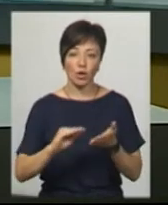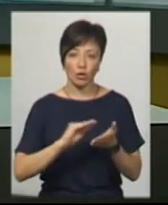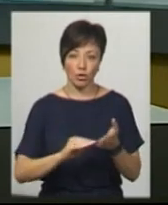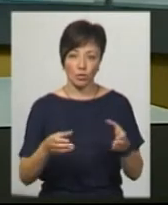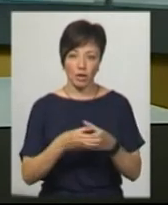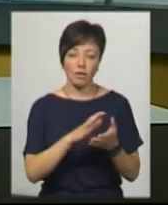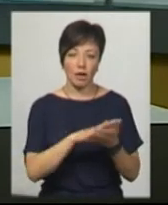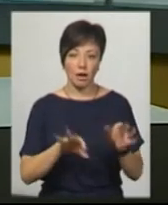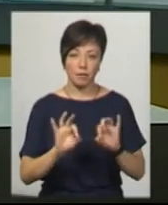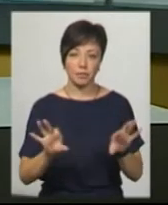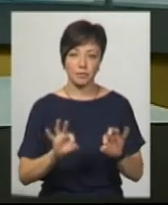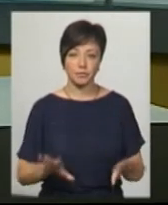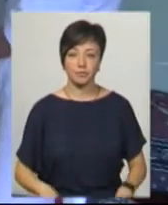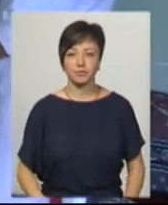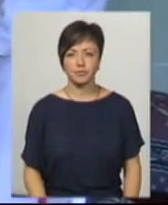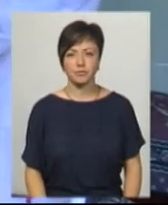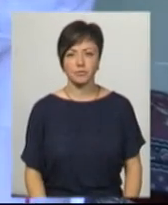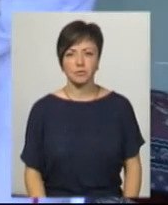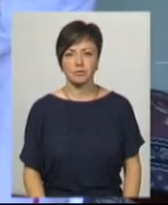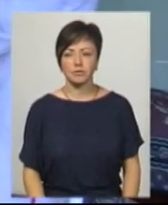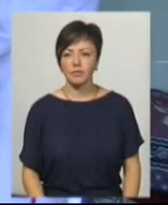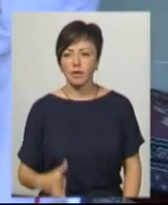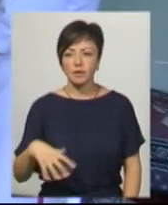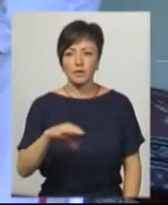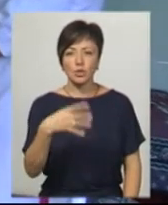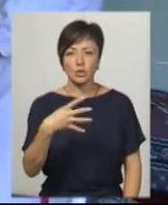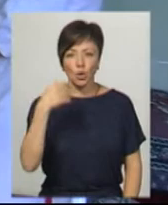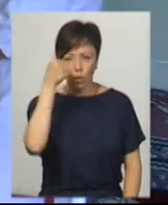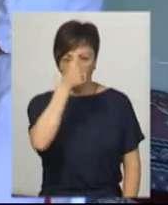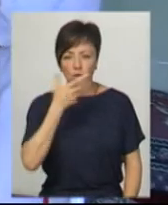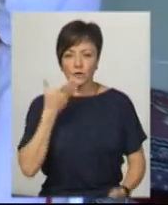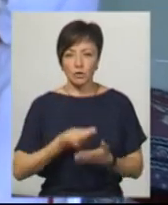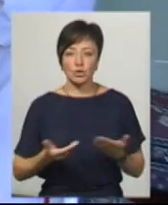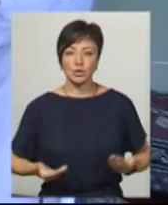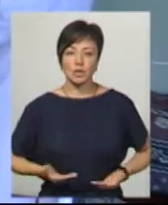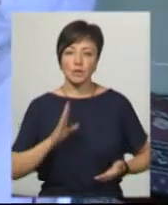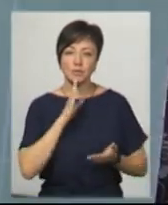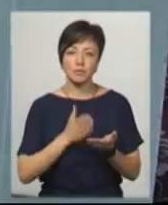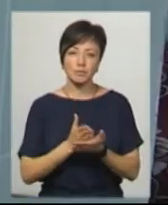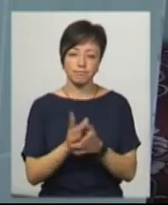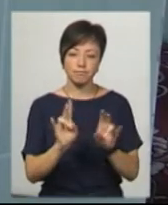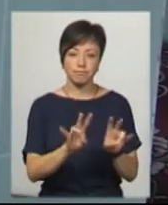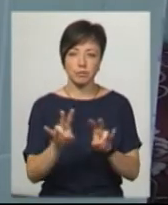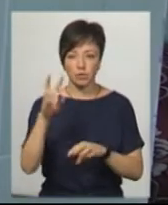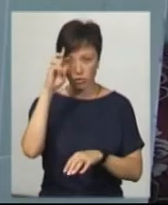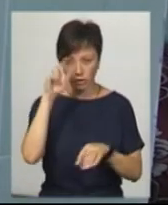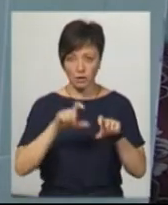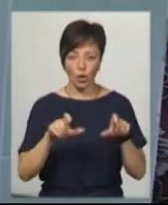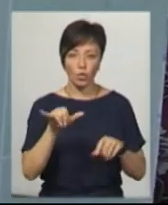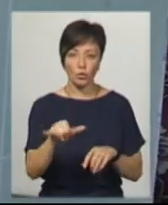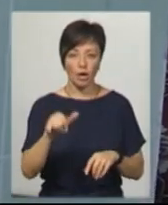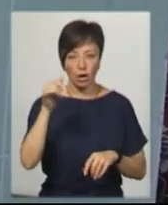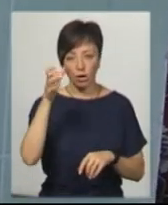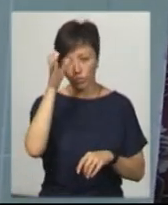Подробиці далі у сюжеті. Усі 40 років свого життя Наталя перебуває у державних закладах. У неї розумова